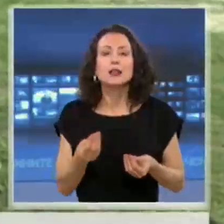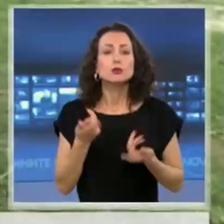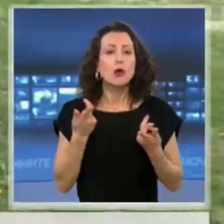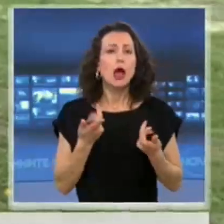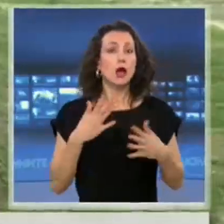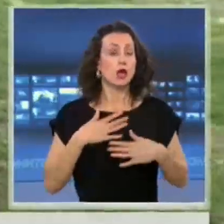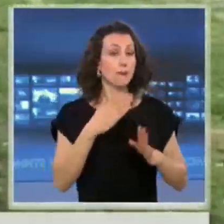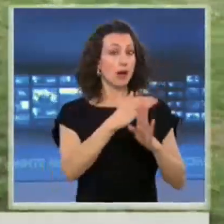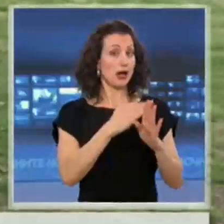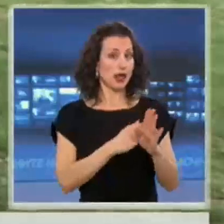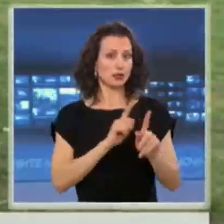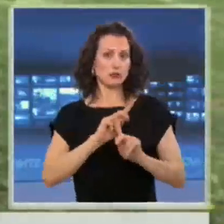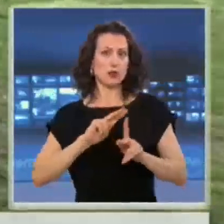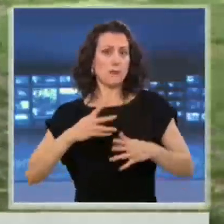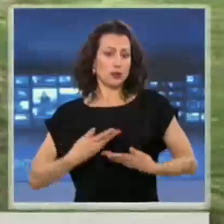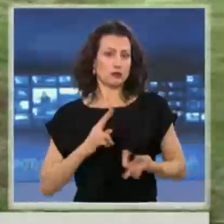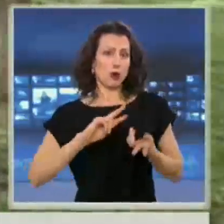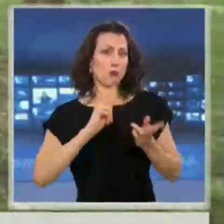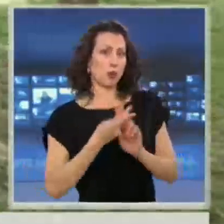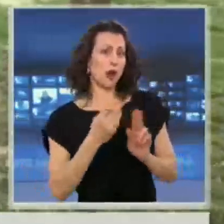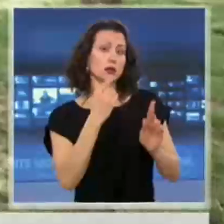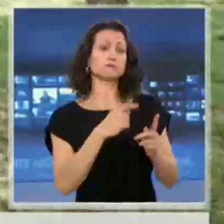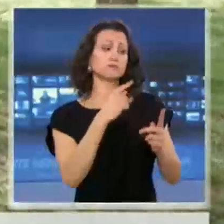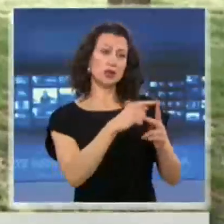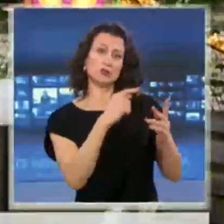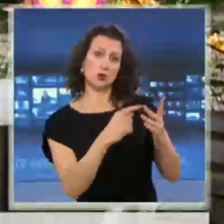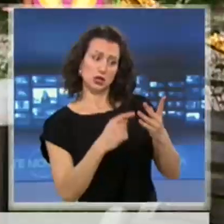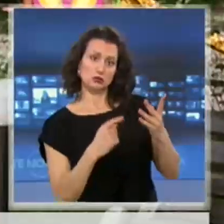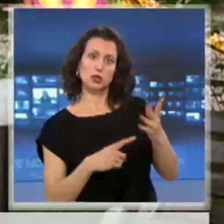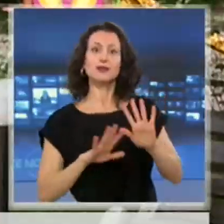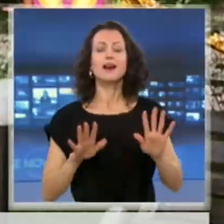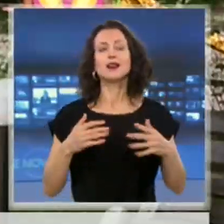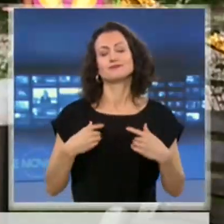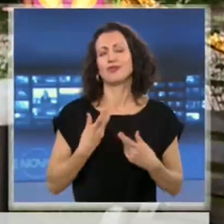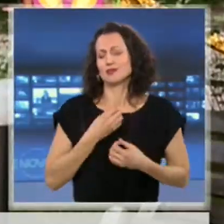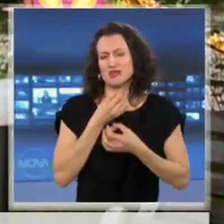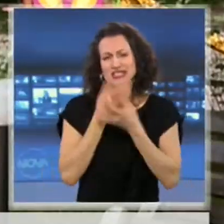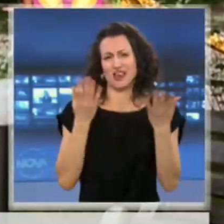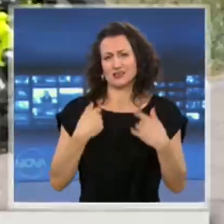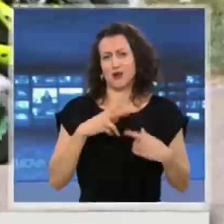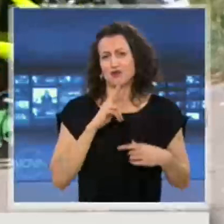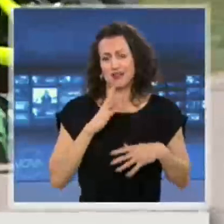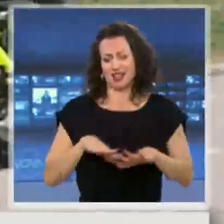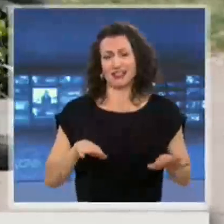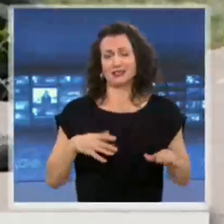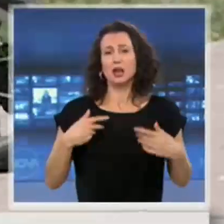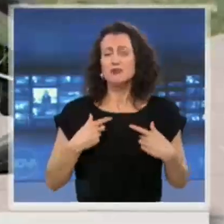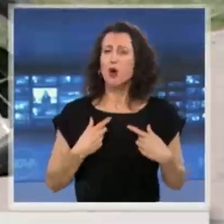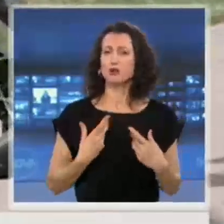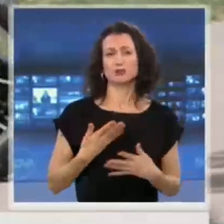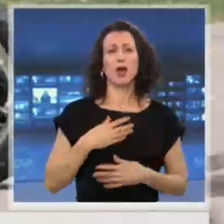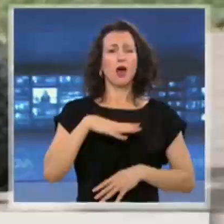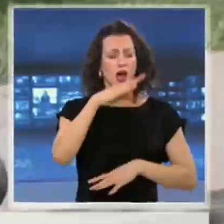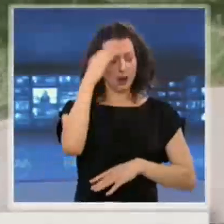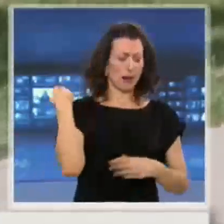няма нужда от промяна. Ние, детските учителки, сме известни с това, че сме много досадни за миене на ръцете. Зали сме съответните